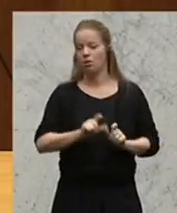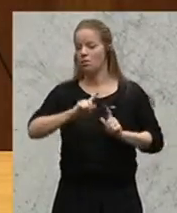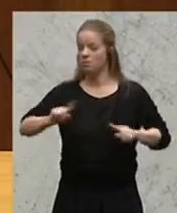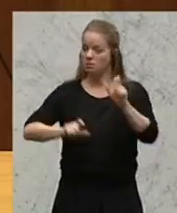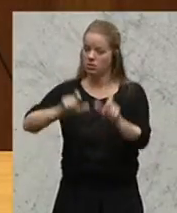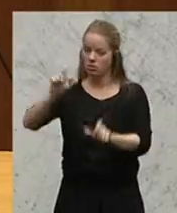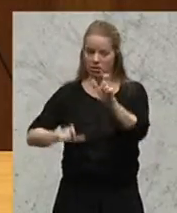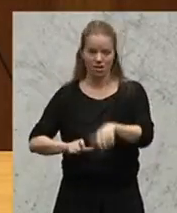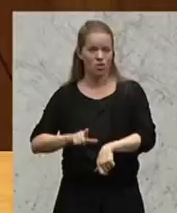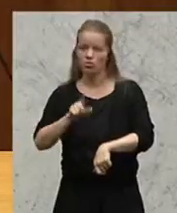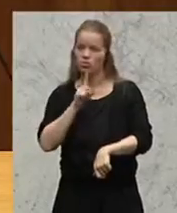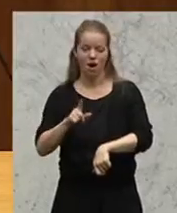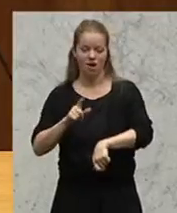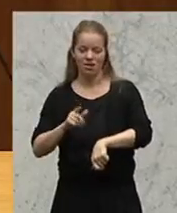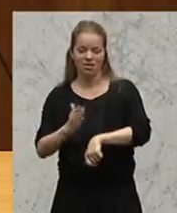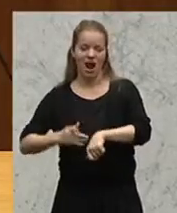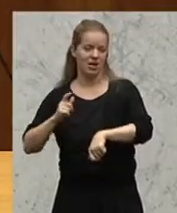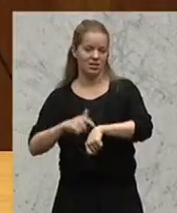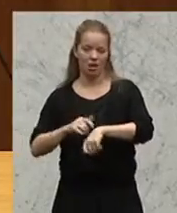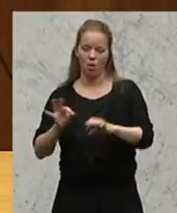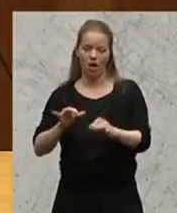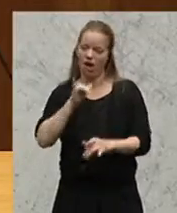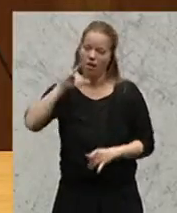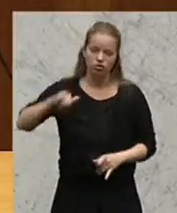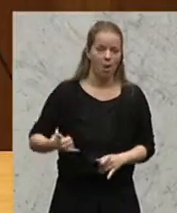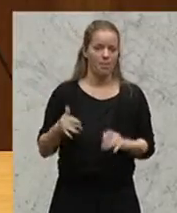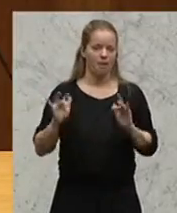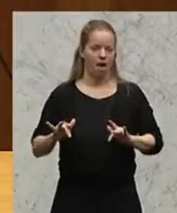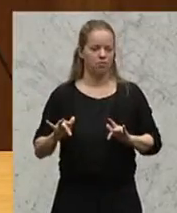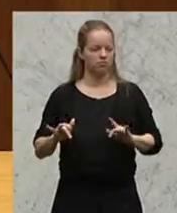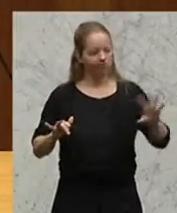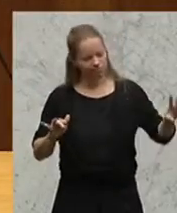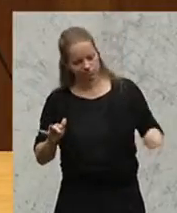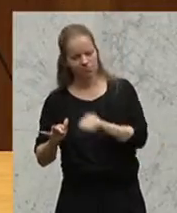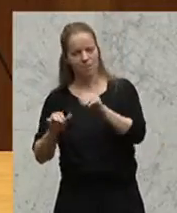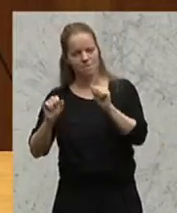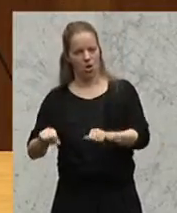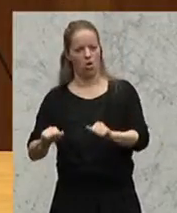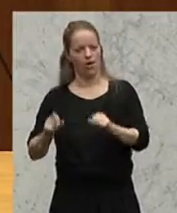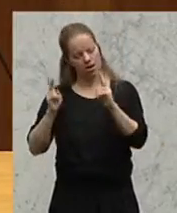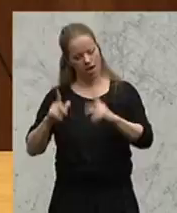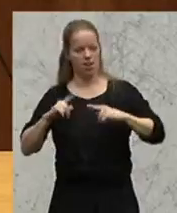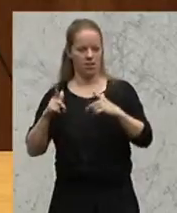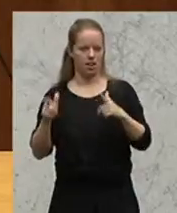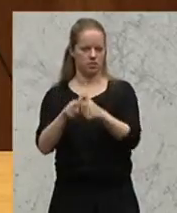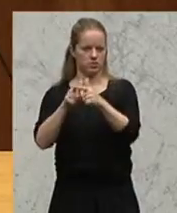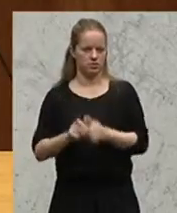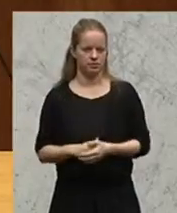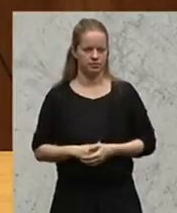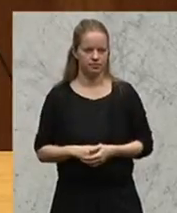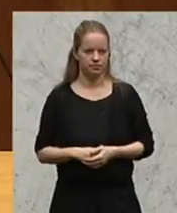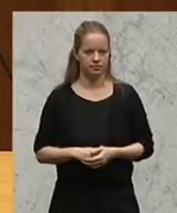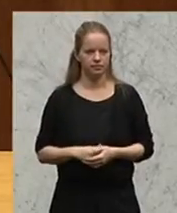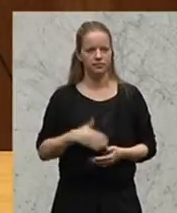arbeiten oder gar keinen Job haben, einen Job haben können, von dem sie auch wirklich leben können. Meine Damen und Herren,